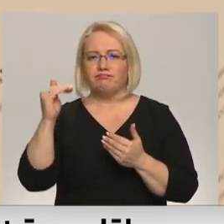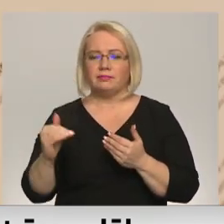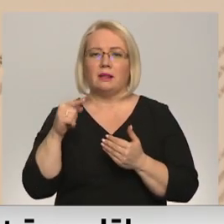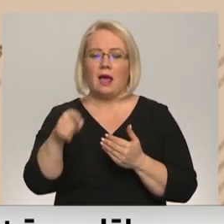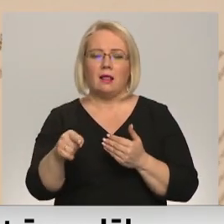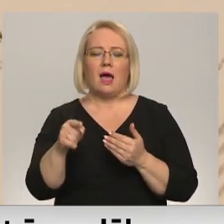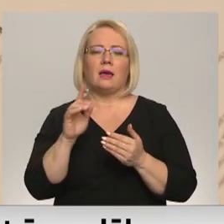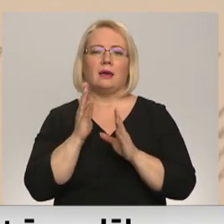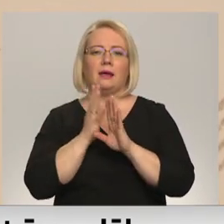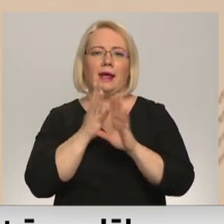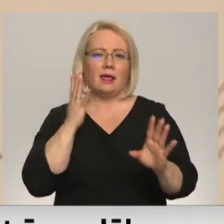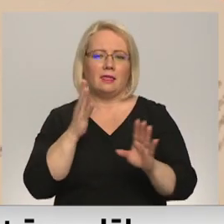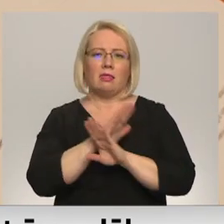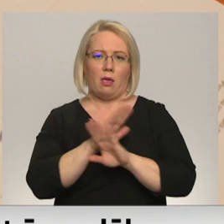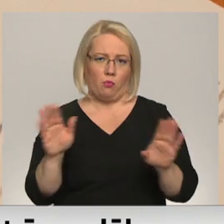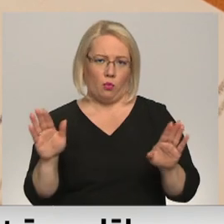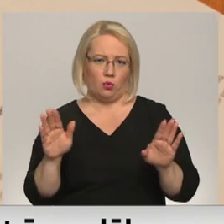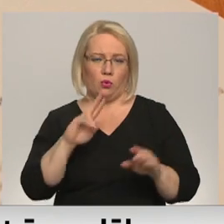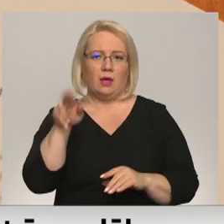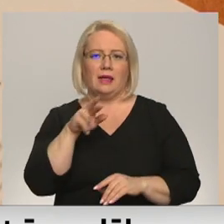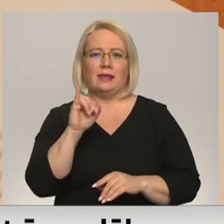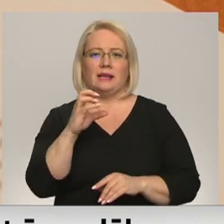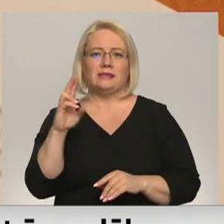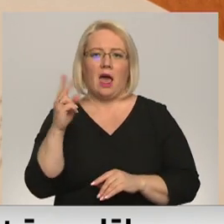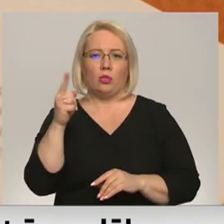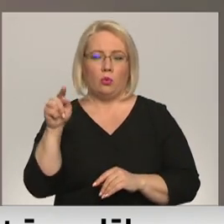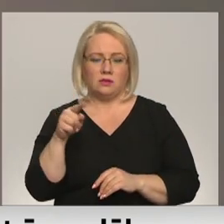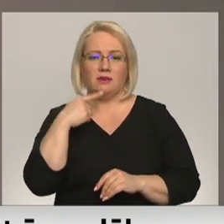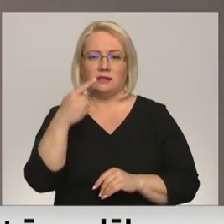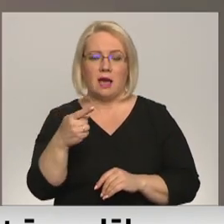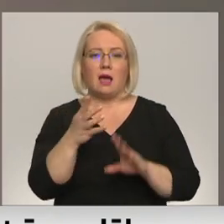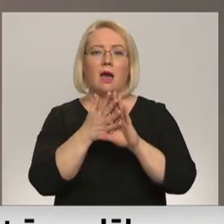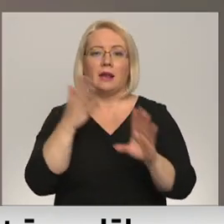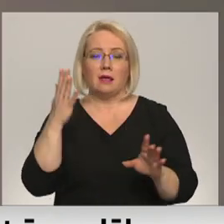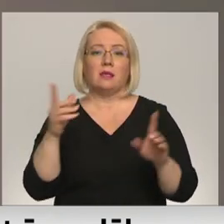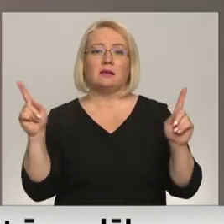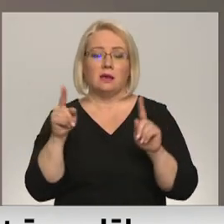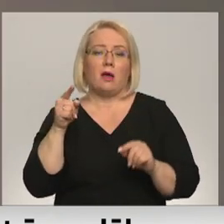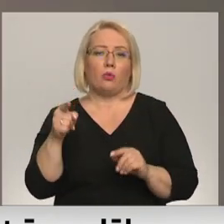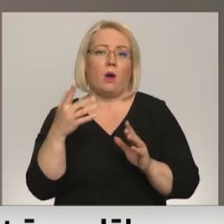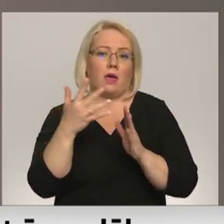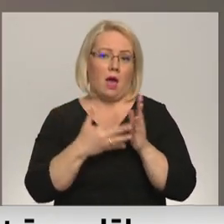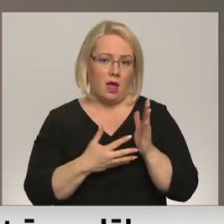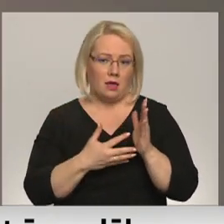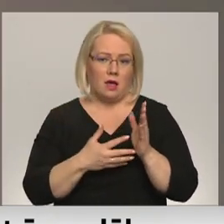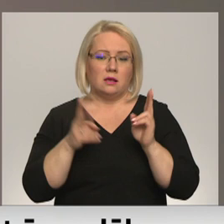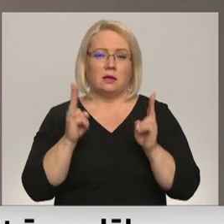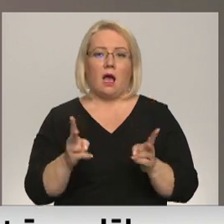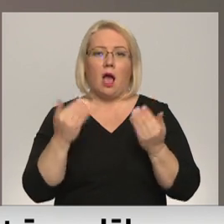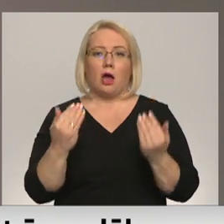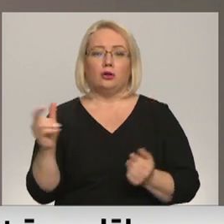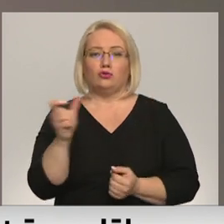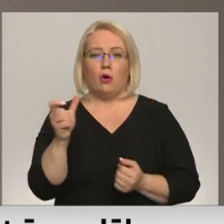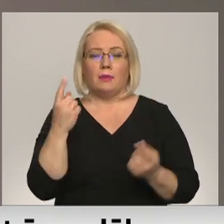certifikāta drīcānos neveidotos. Jā, arī rindas ir, ar to jārēķinās, ka tas rindas ir. Bet kā mums šobrīd